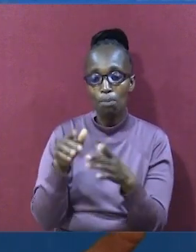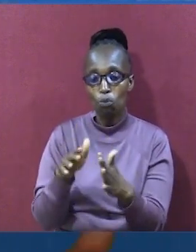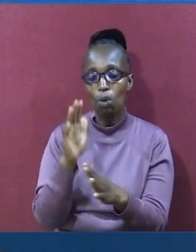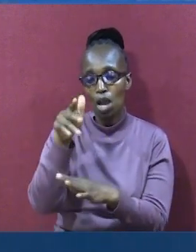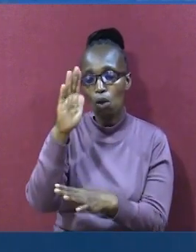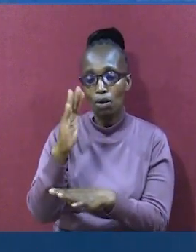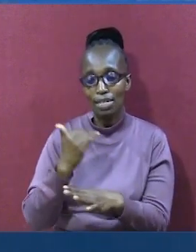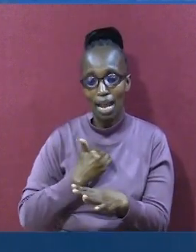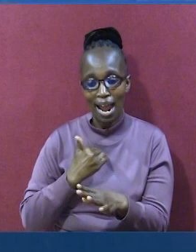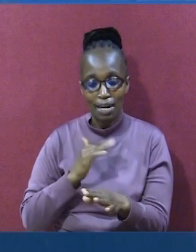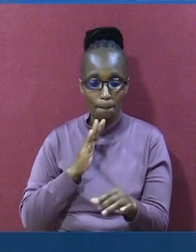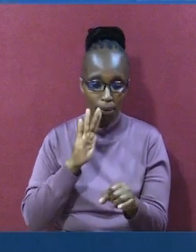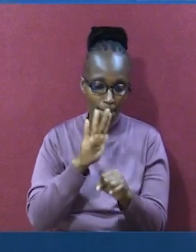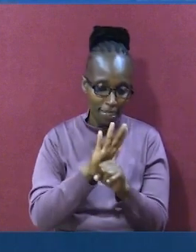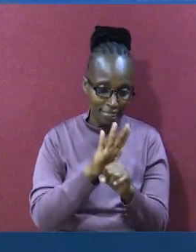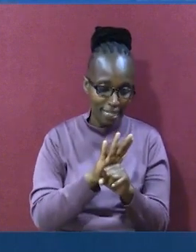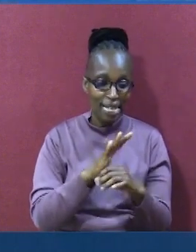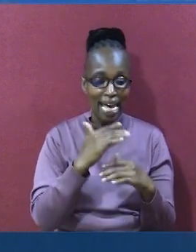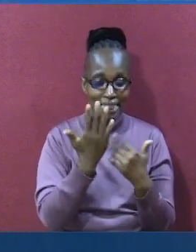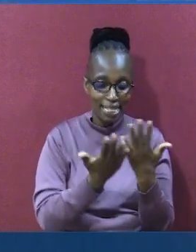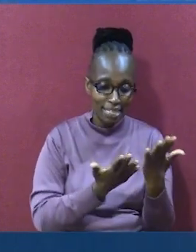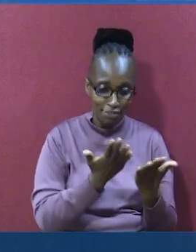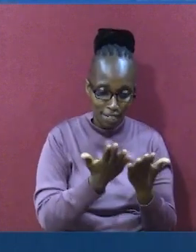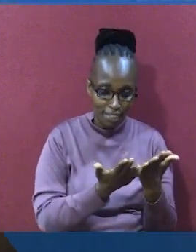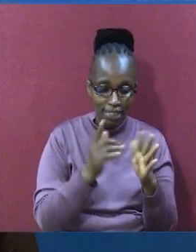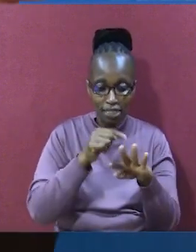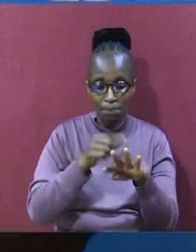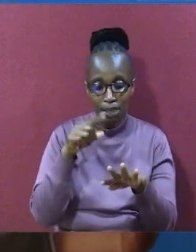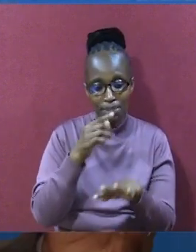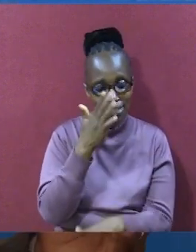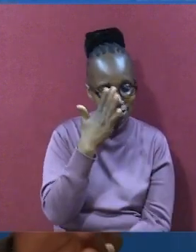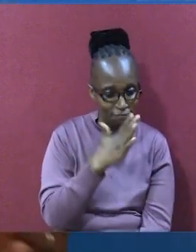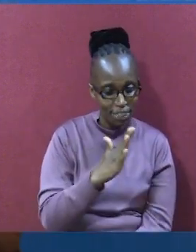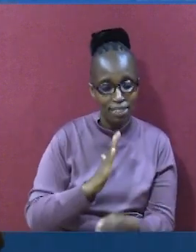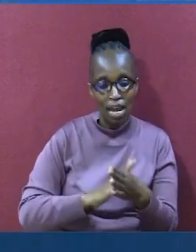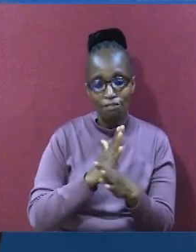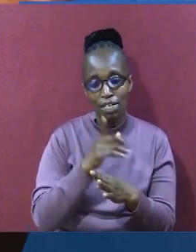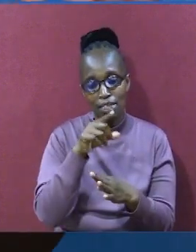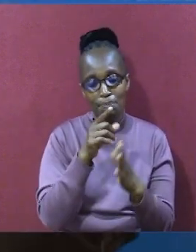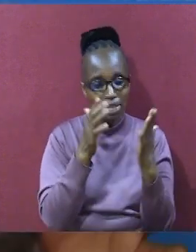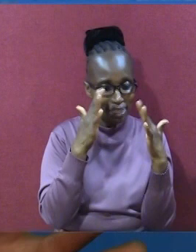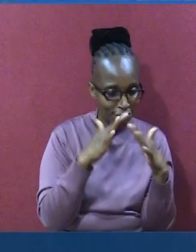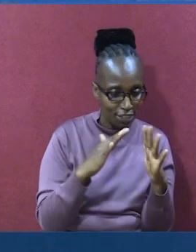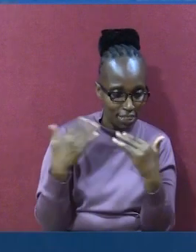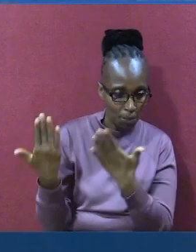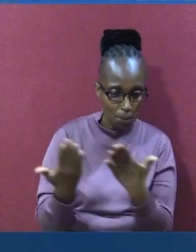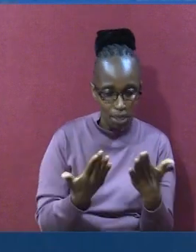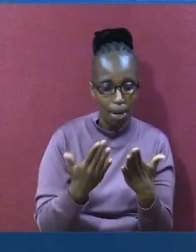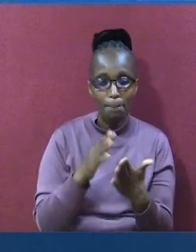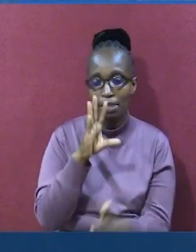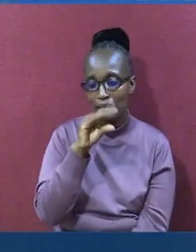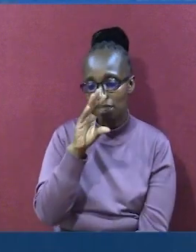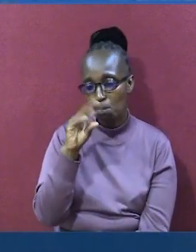na hata Ibrahimu. Na hapa tunaona ya kwamba. Watumishi ya watatu bada ya kushiba. Bada ya kukaribishwa na Ibrahimu.